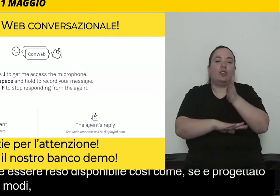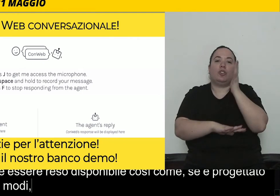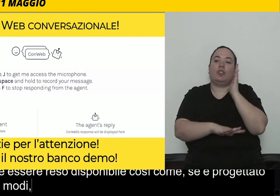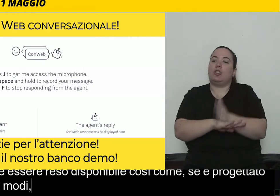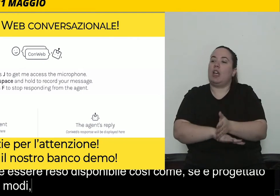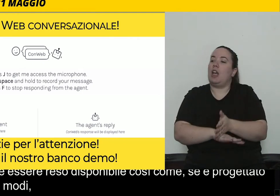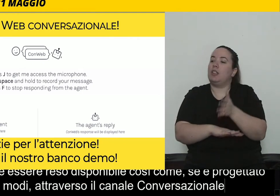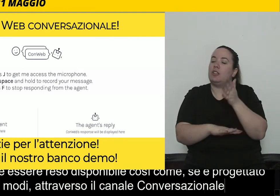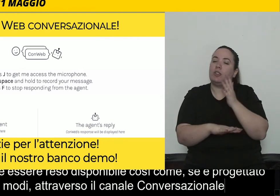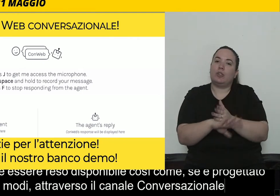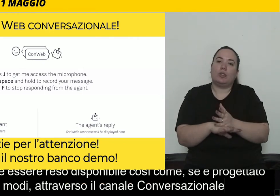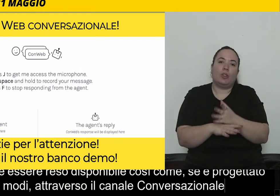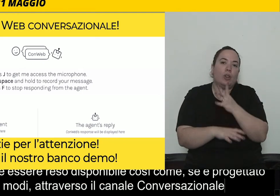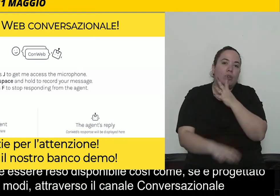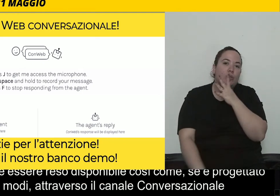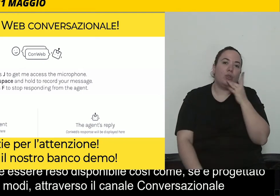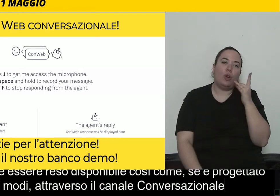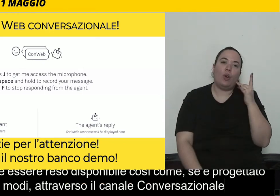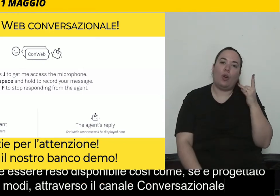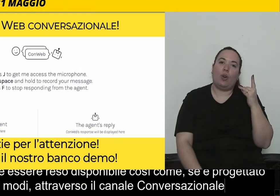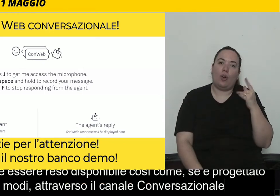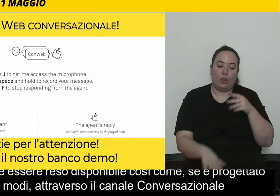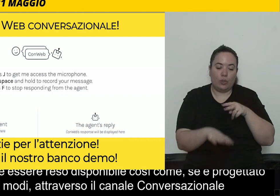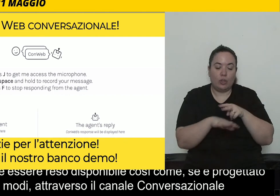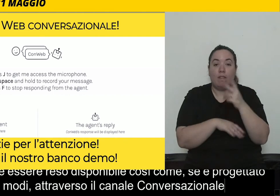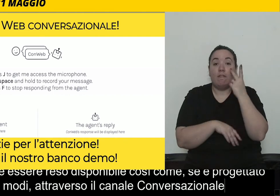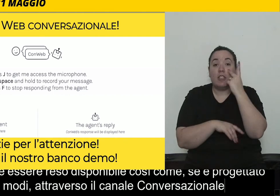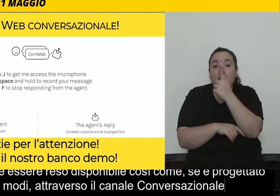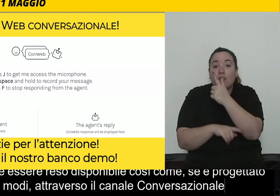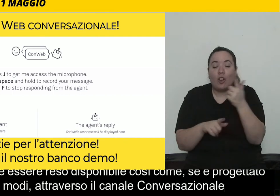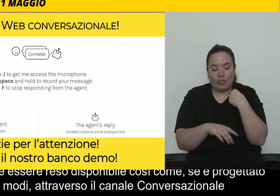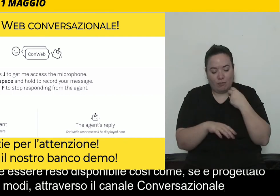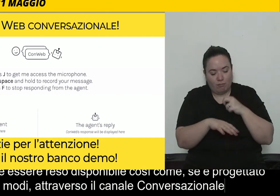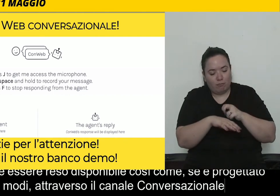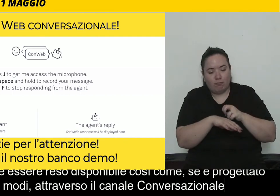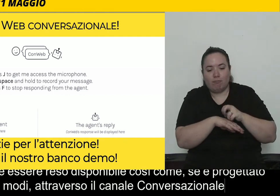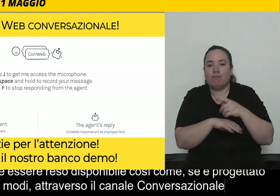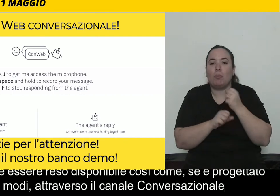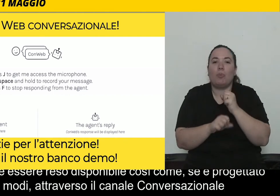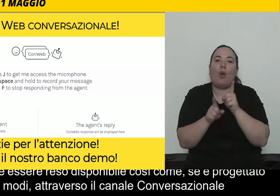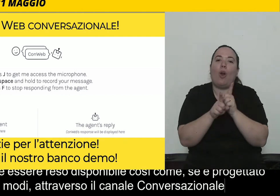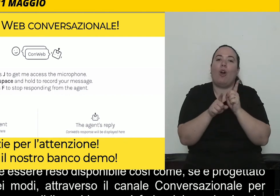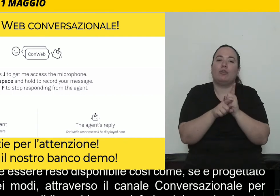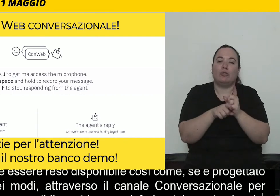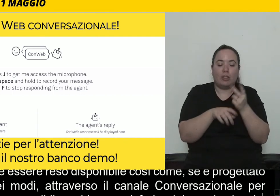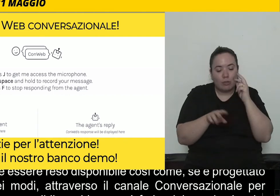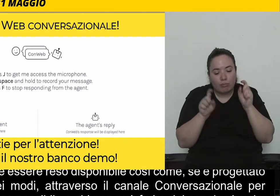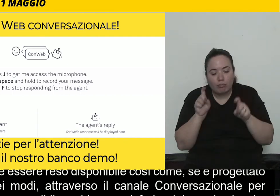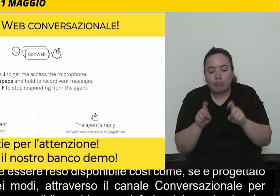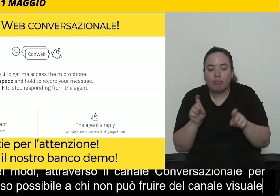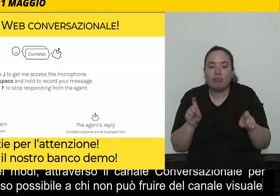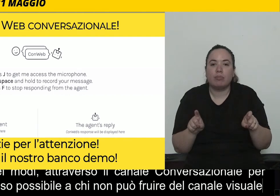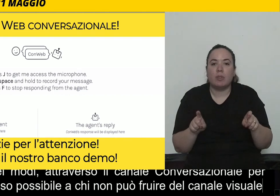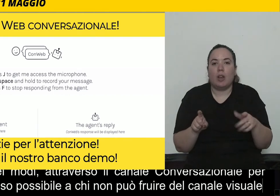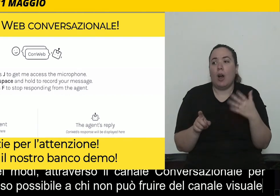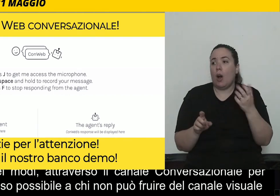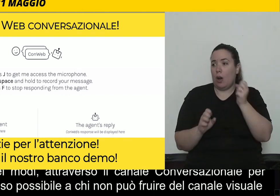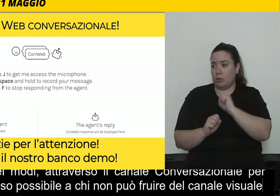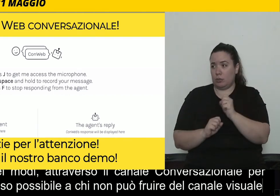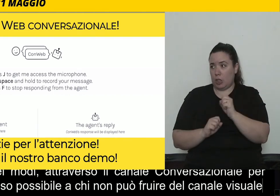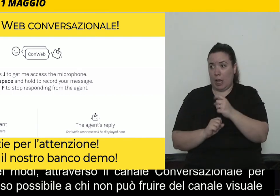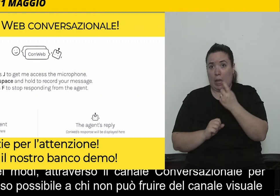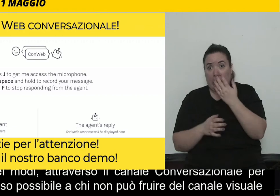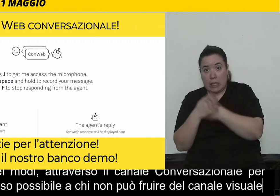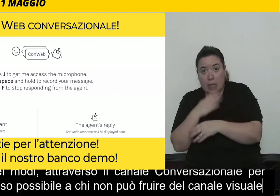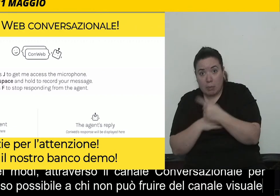chi non può usufruire del canale visuale, e non solo perché ha una disabilità visiva, ci sono disabilità temporanee, ci sono situazioni d'uso